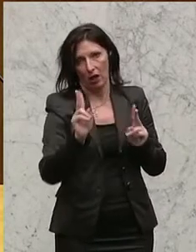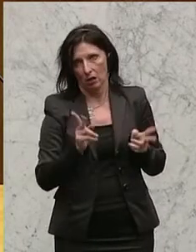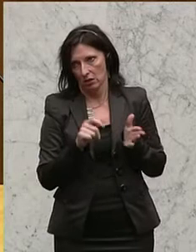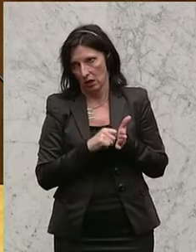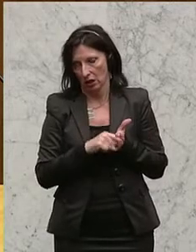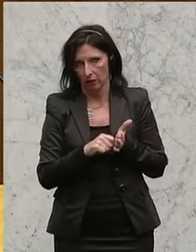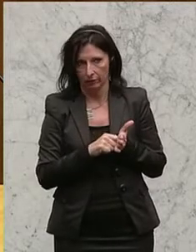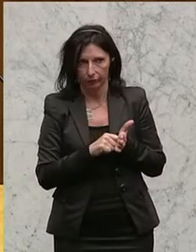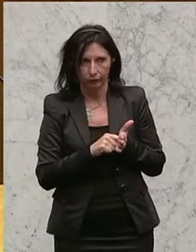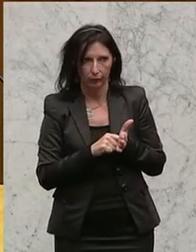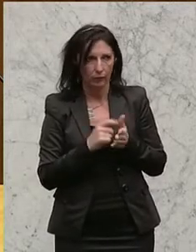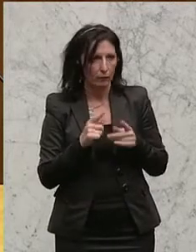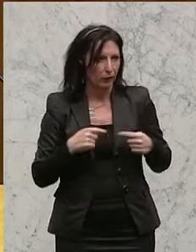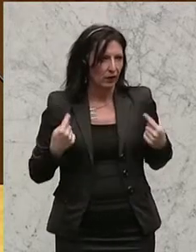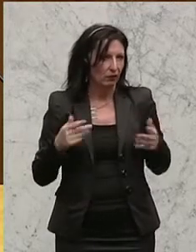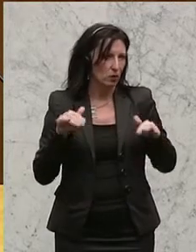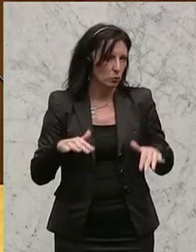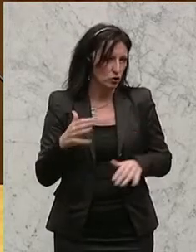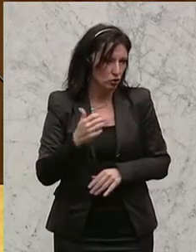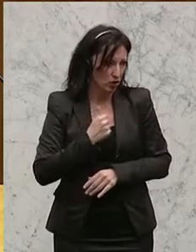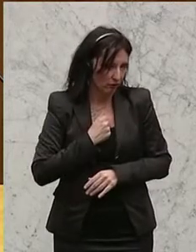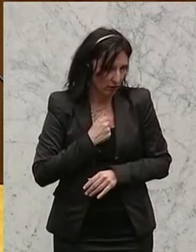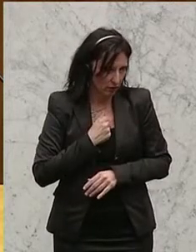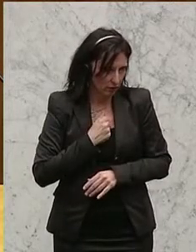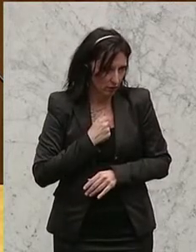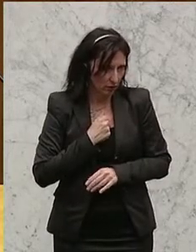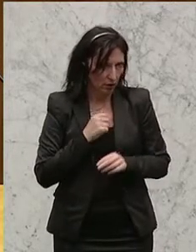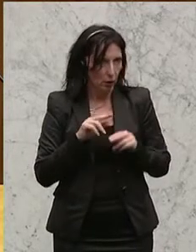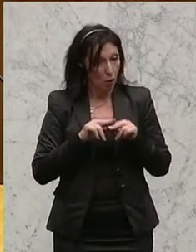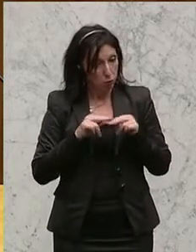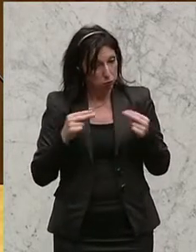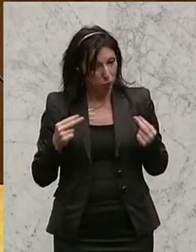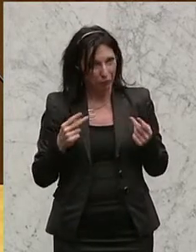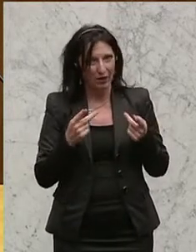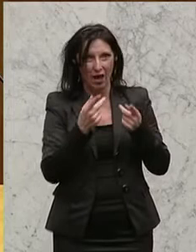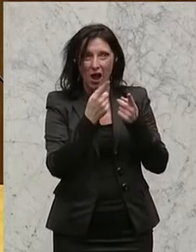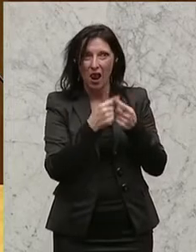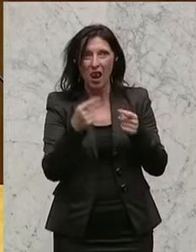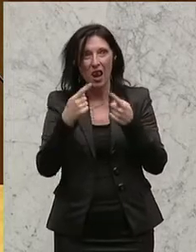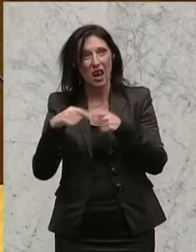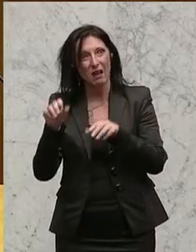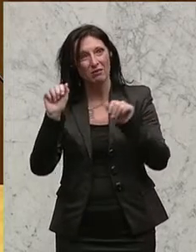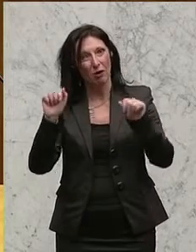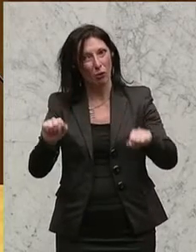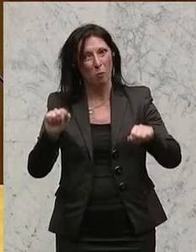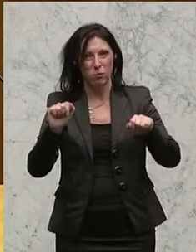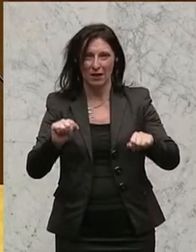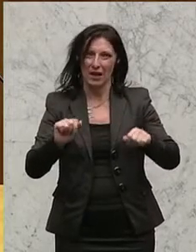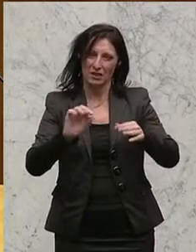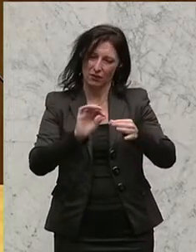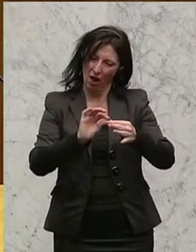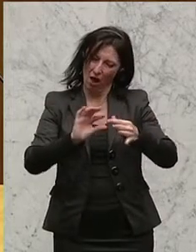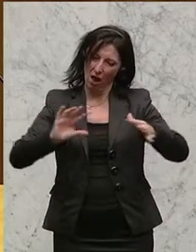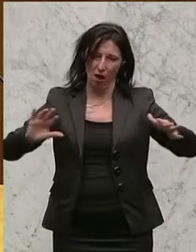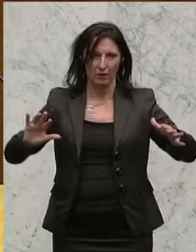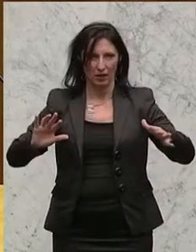es muss uns gelingen, die Kompetenzen zwischen Bund und Ländern zu empflechten. Und diese Überschreitungen